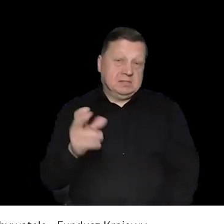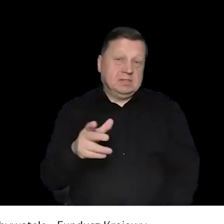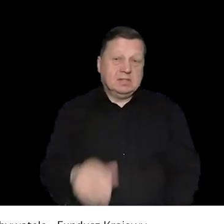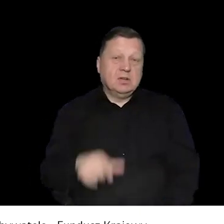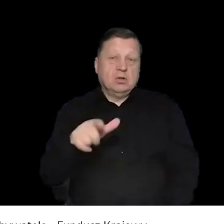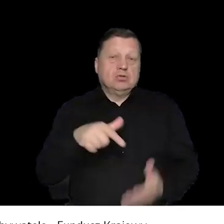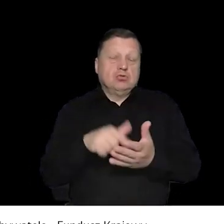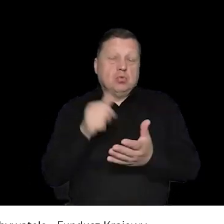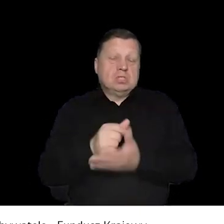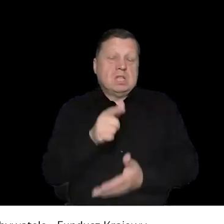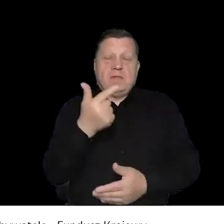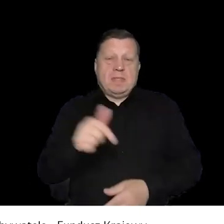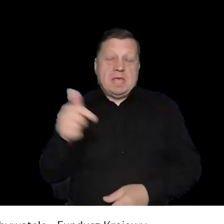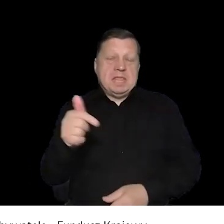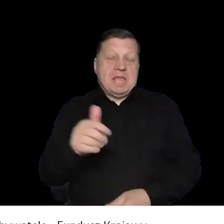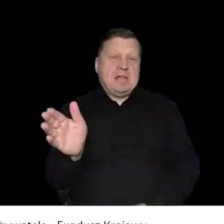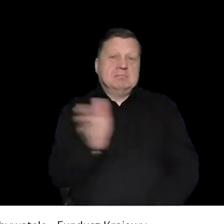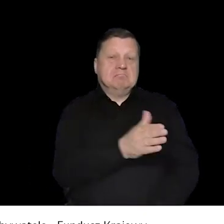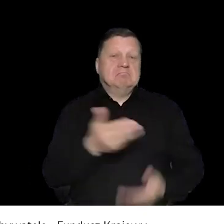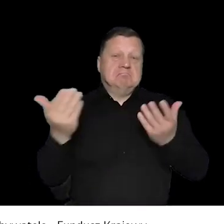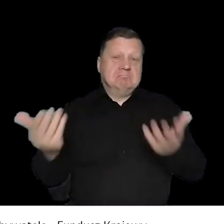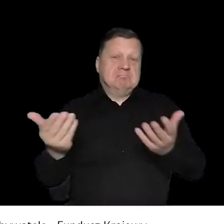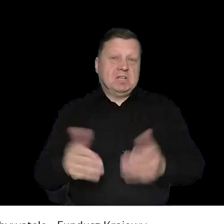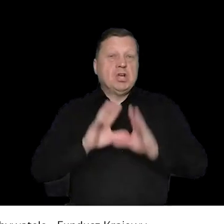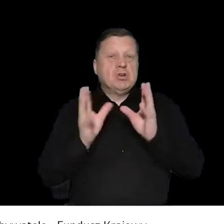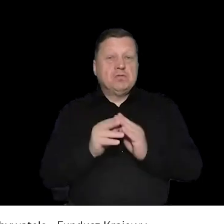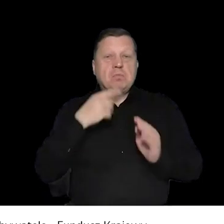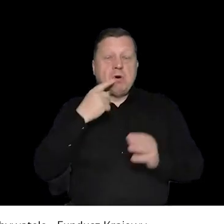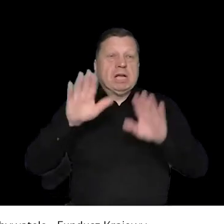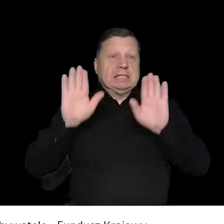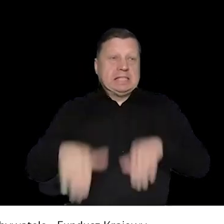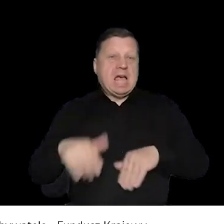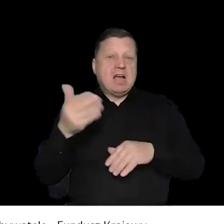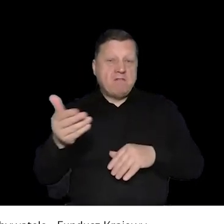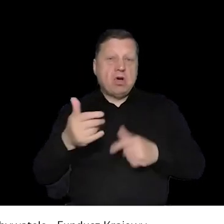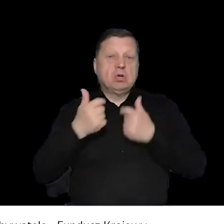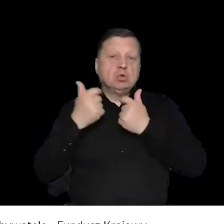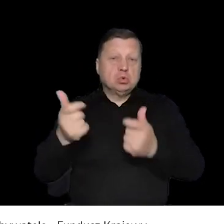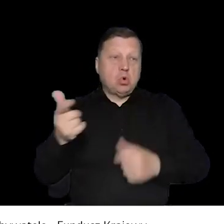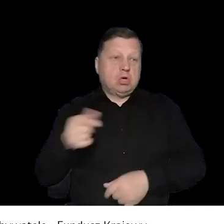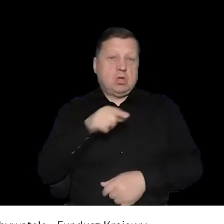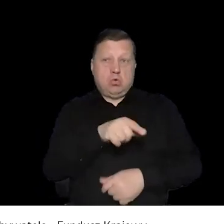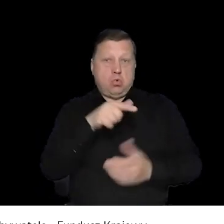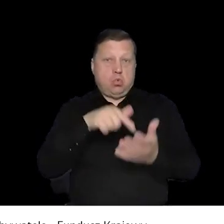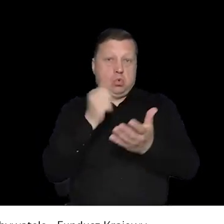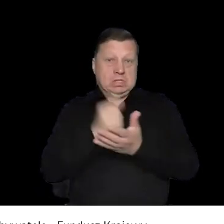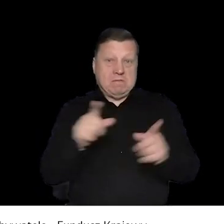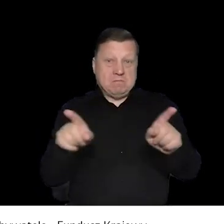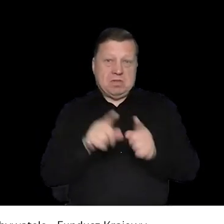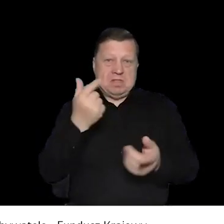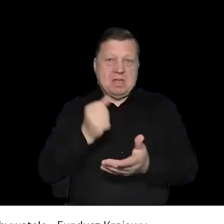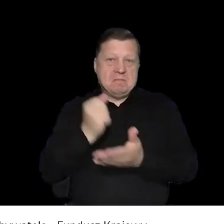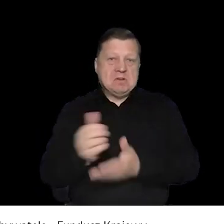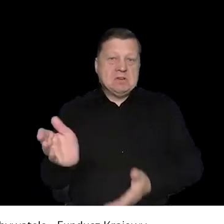Koniec krok. I nic więcej nie wiemy. No to znaczy, że ustawy się tej nie stosuje, więc jakby